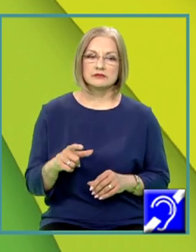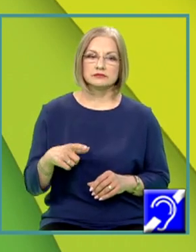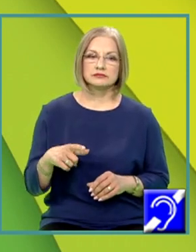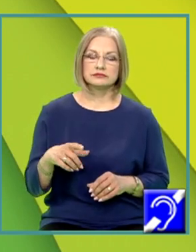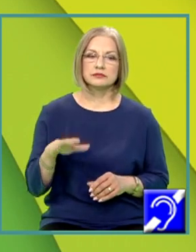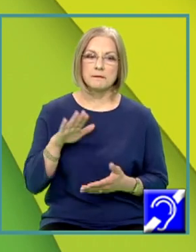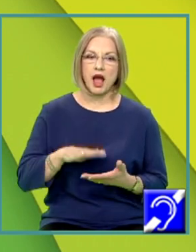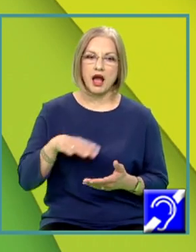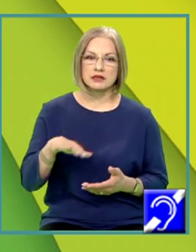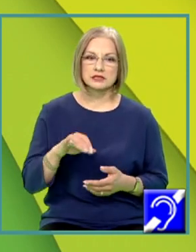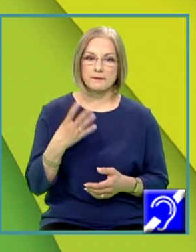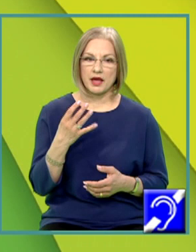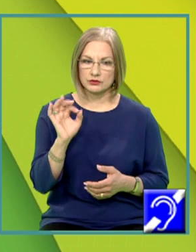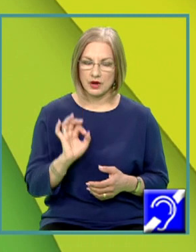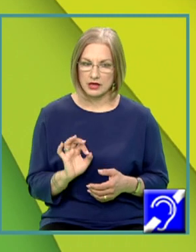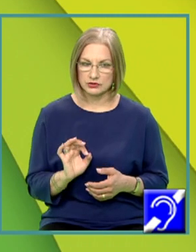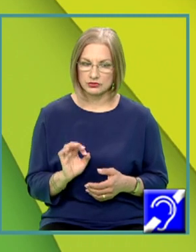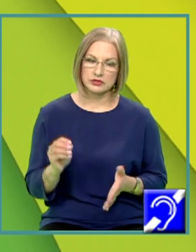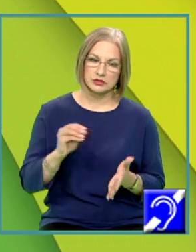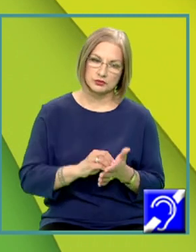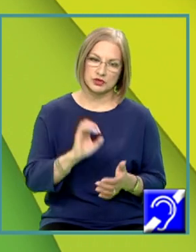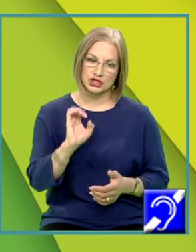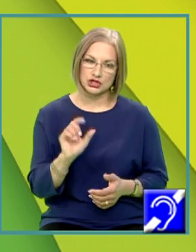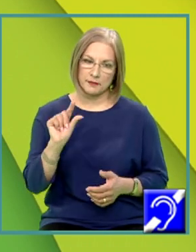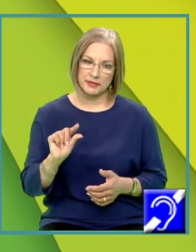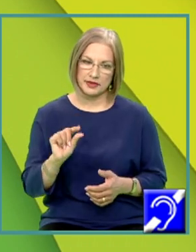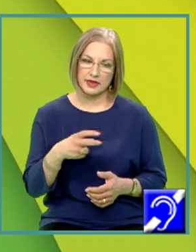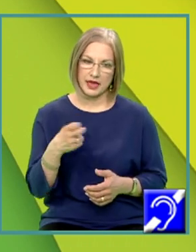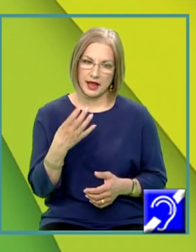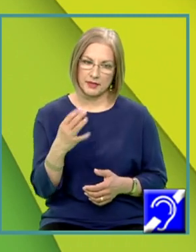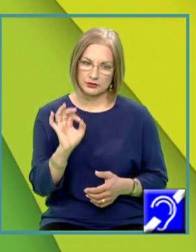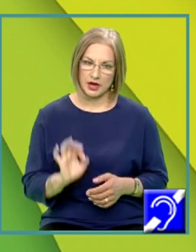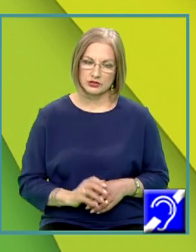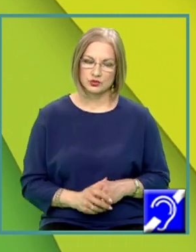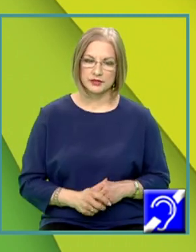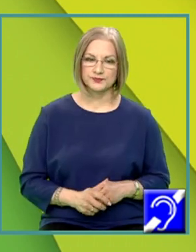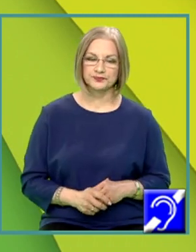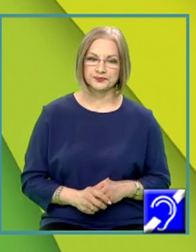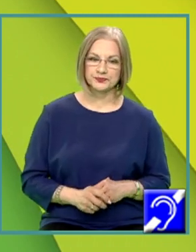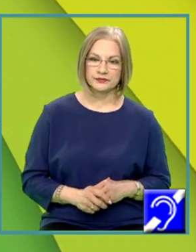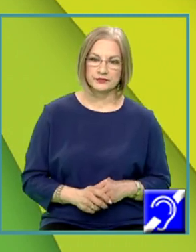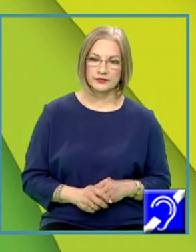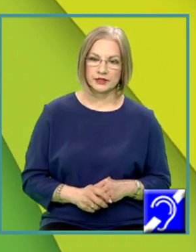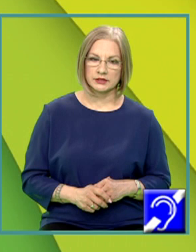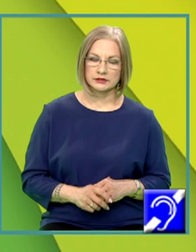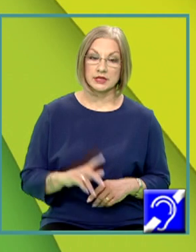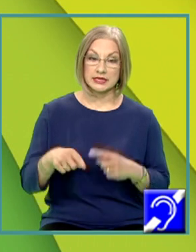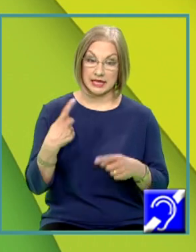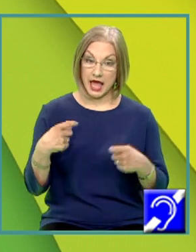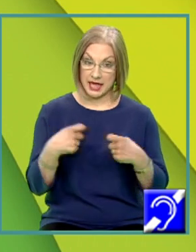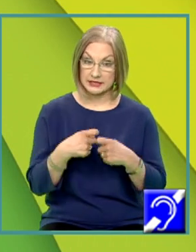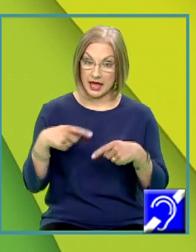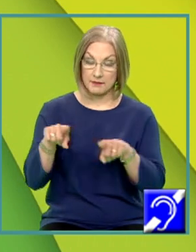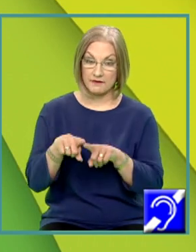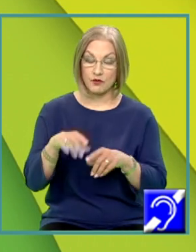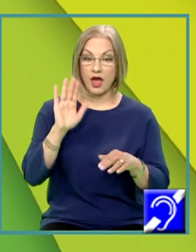masică 4% notăm C mic egal cu 4%. La examen o să aveți